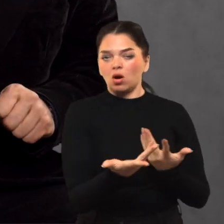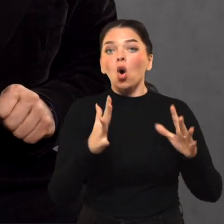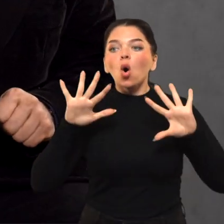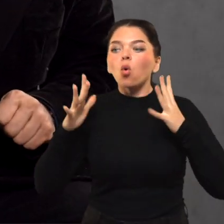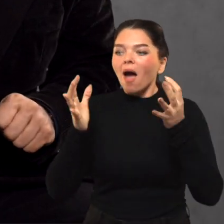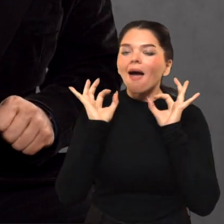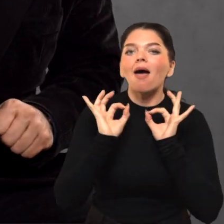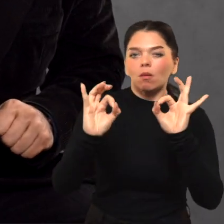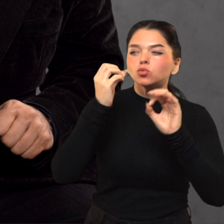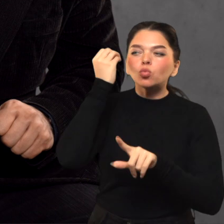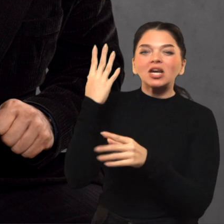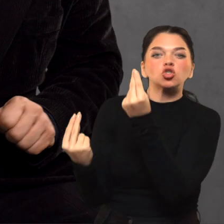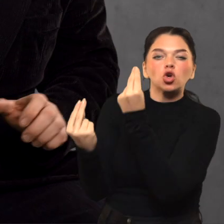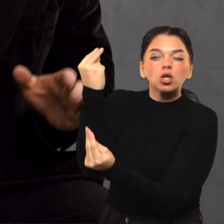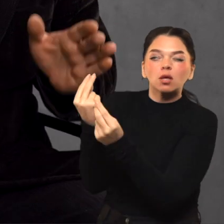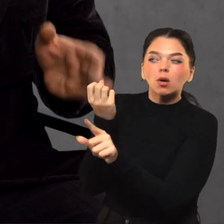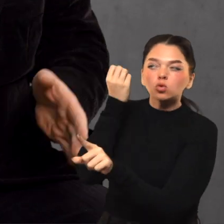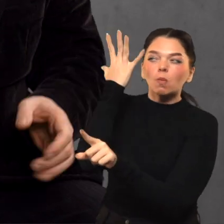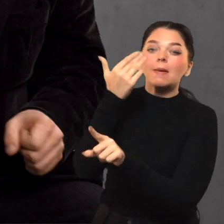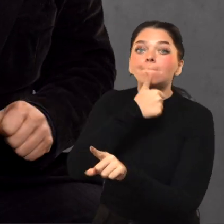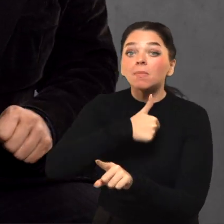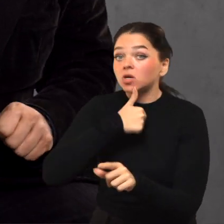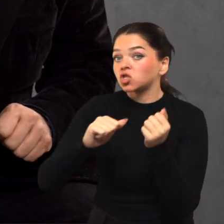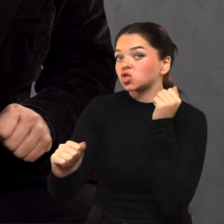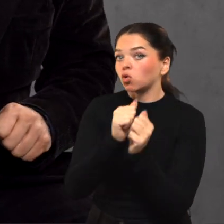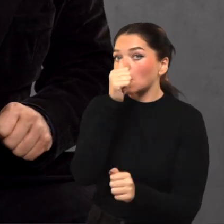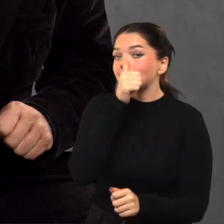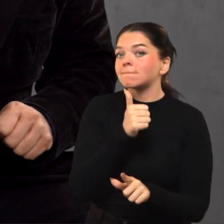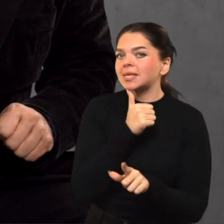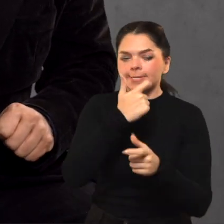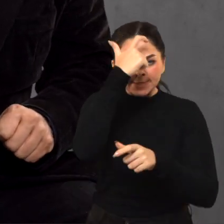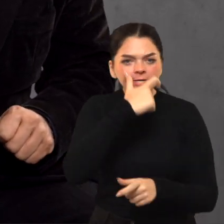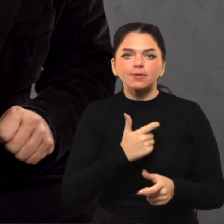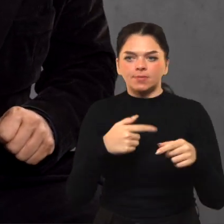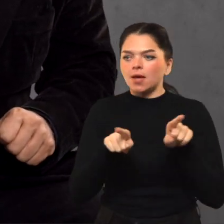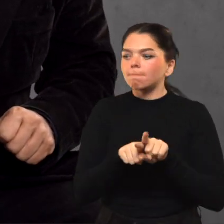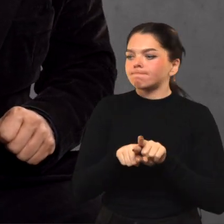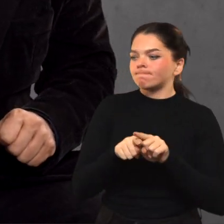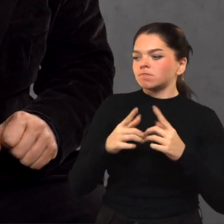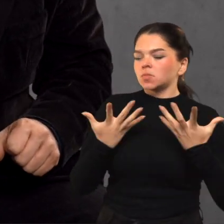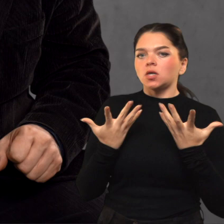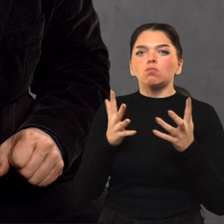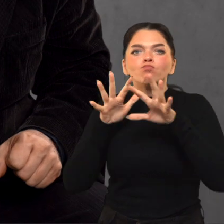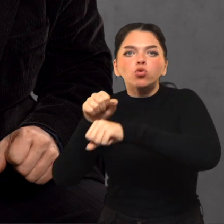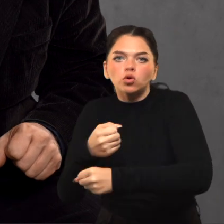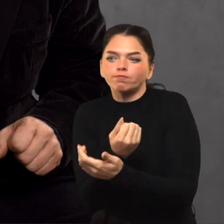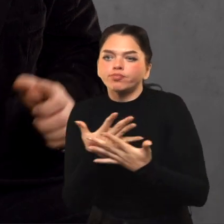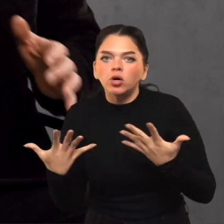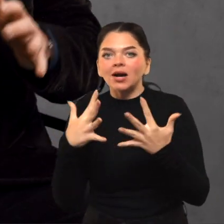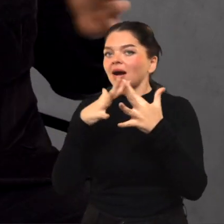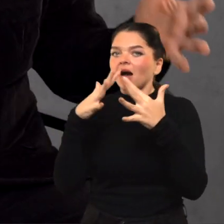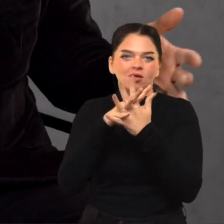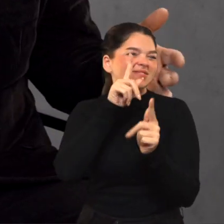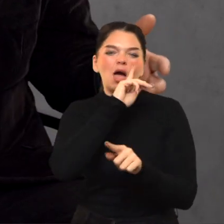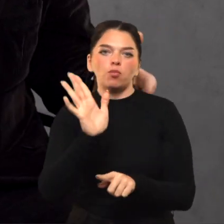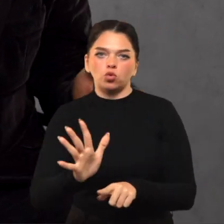tinkamai suprastas šitas žaidimas ir, pavyzdžiui, sausio mėnesio būtų imtas labai rimtų polamųjų operacijų priešusio, karas net nebūtų įvykęs.